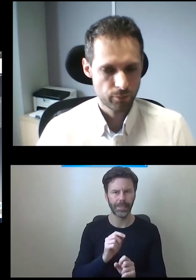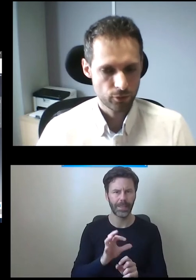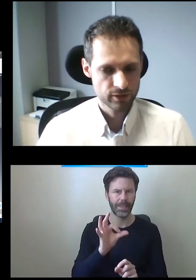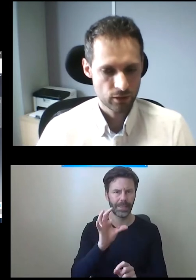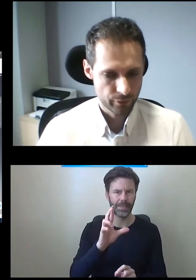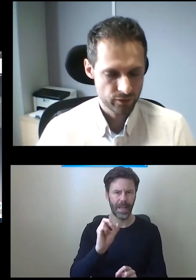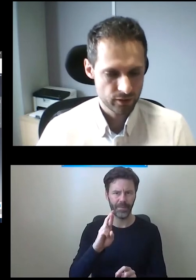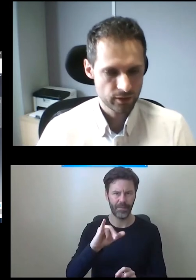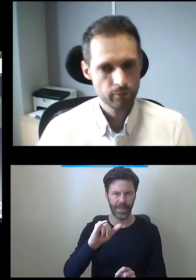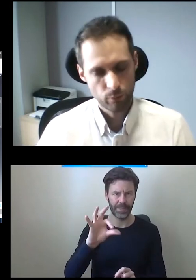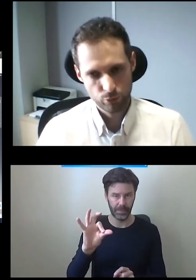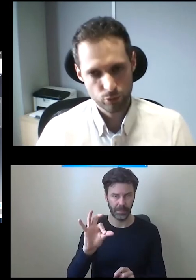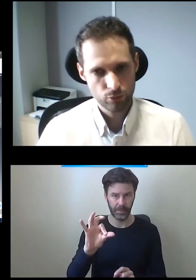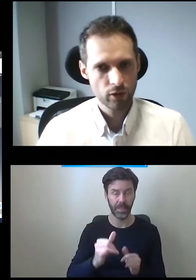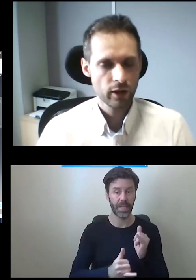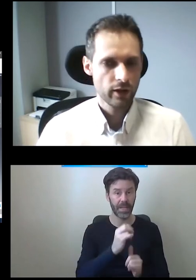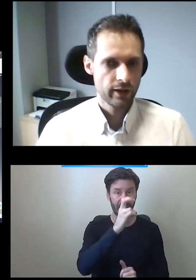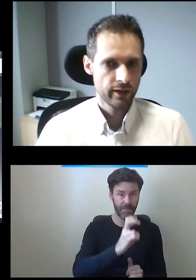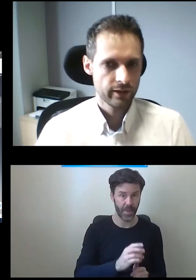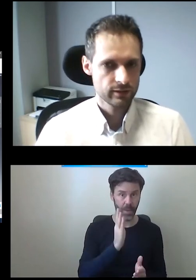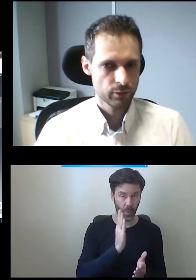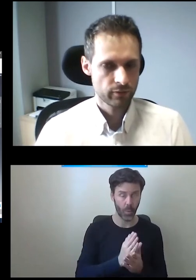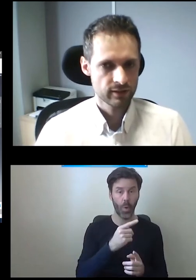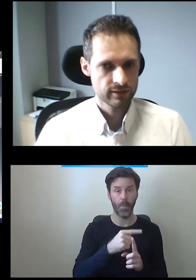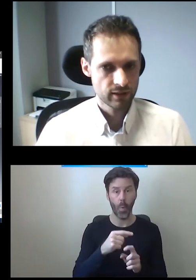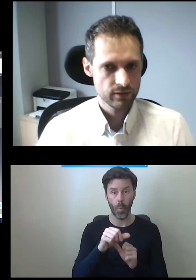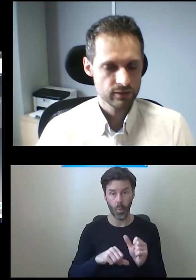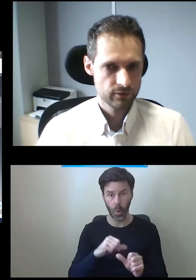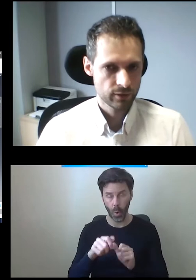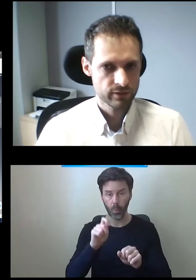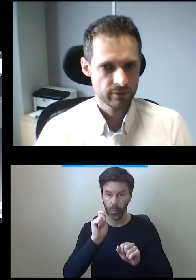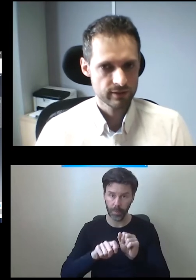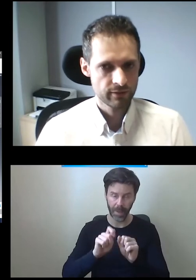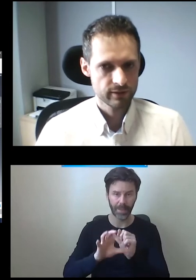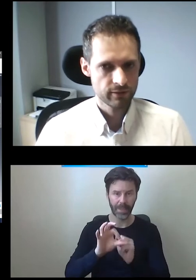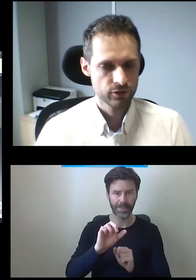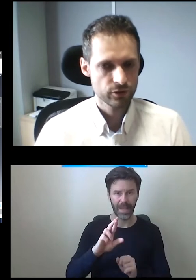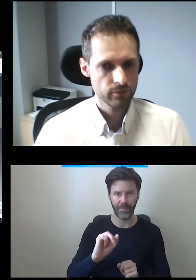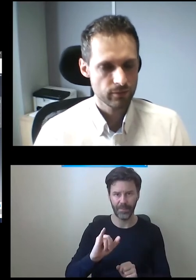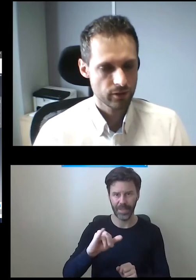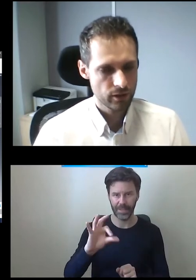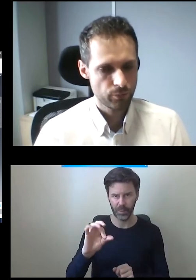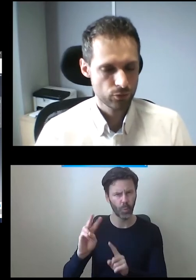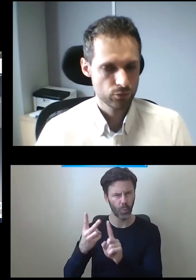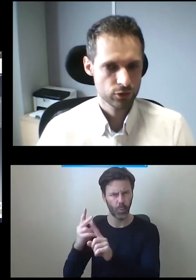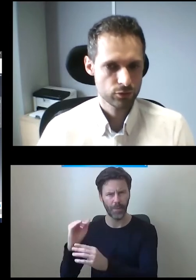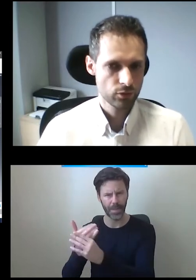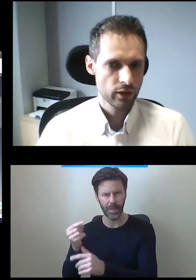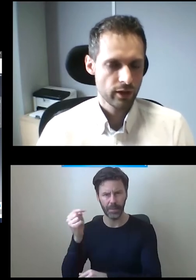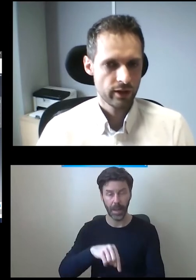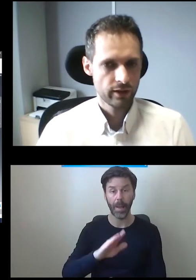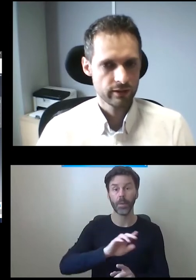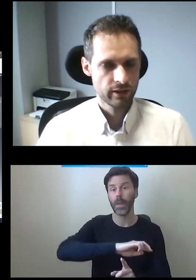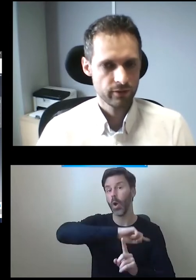po zainstalowaniu windy, po pół roku, jest przeprowadzany serwis z firmą zewnętrzną i po roku czasu